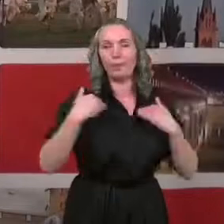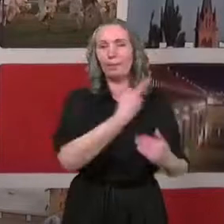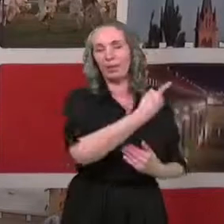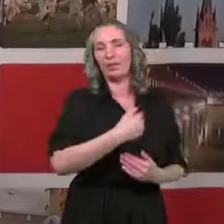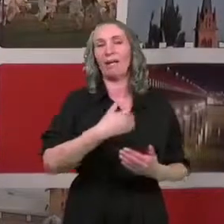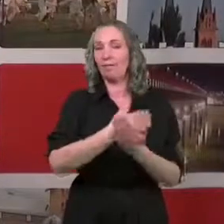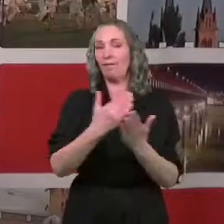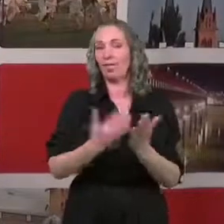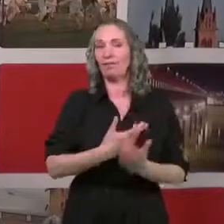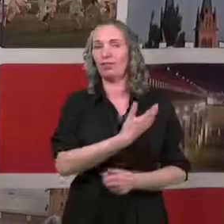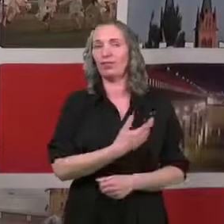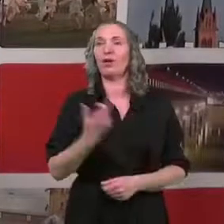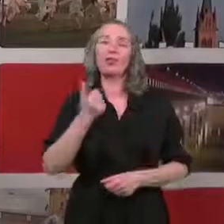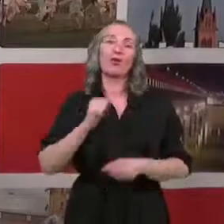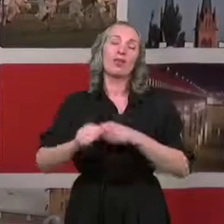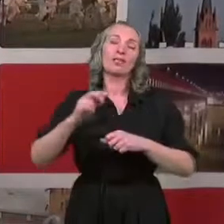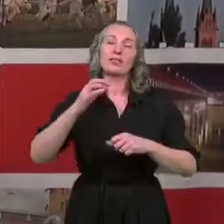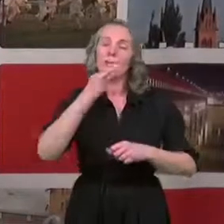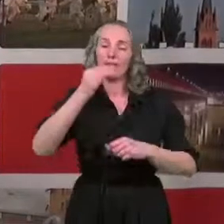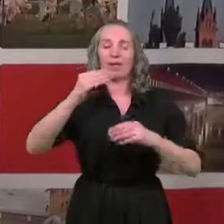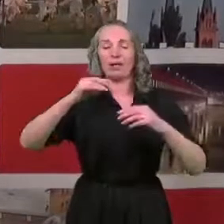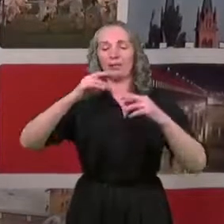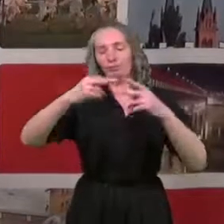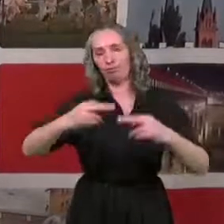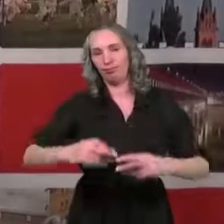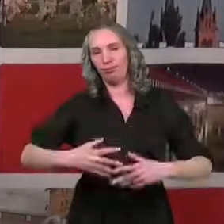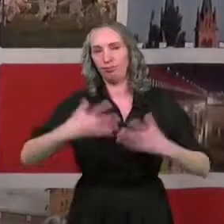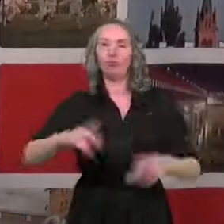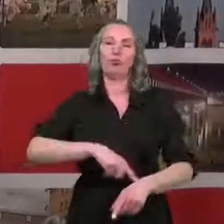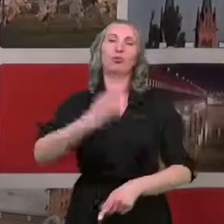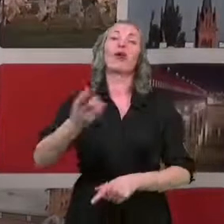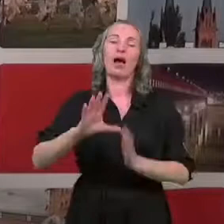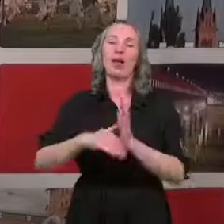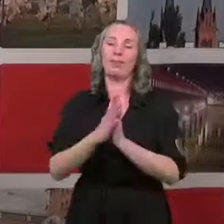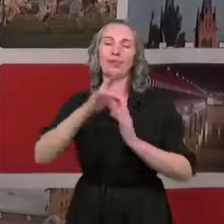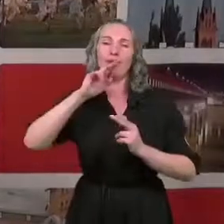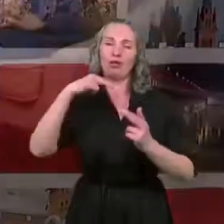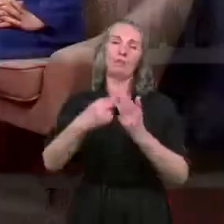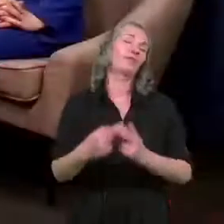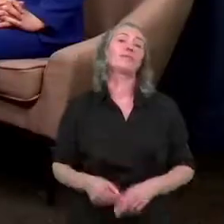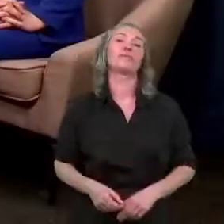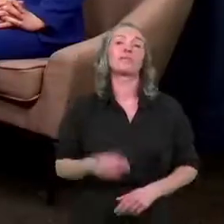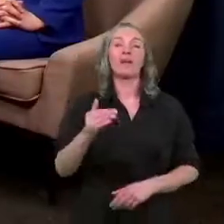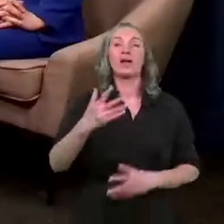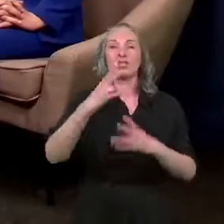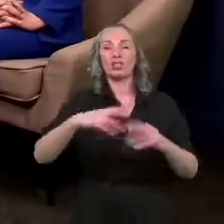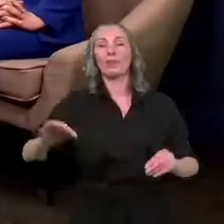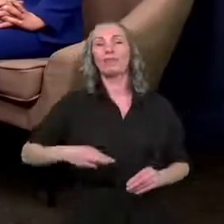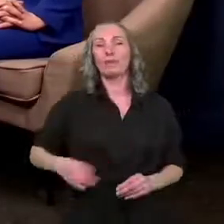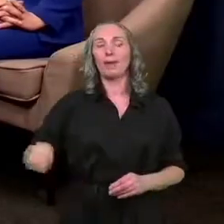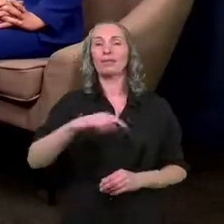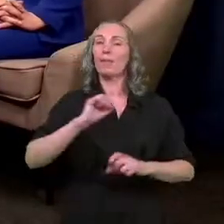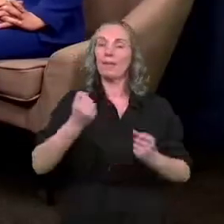Wojewódzkiego? To pytanie było bardzo rozbudowane, ale bardzo proszę o odpowiedź. Szanowni Państwo,